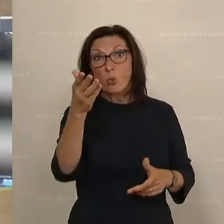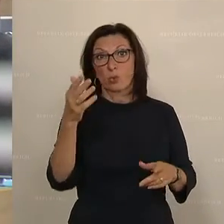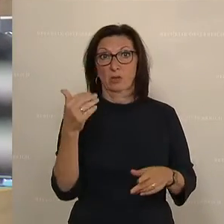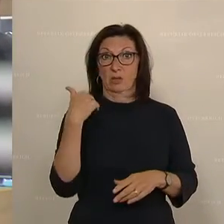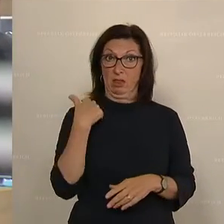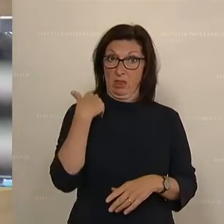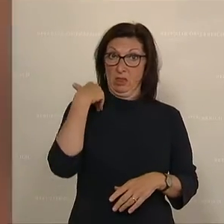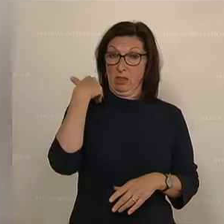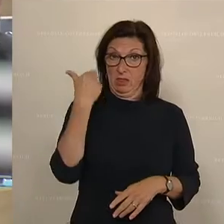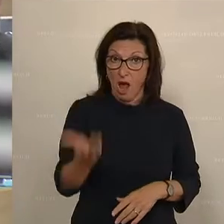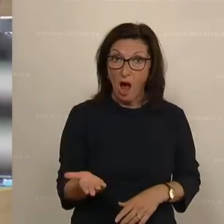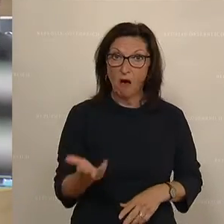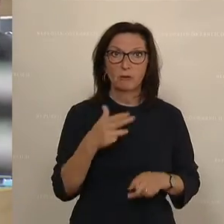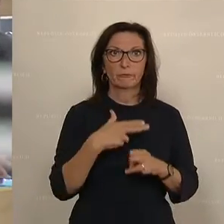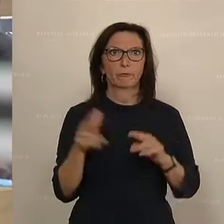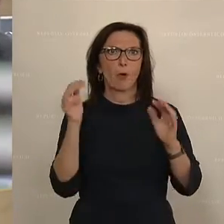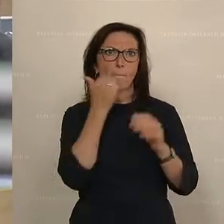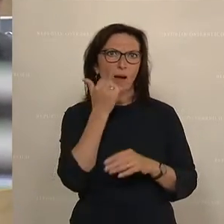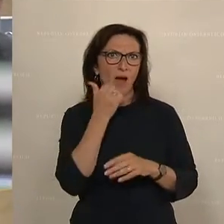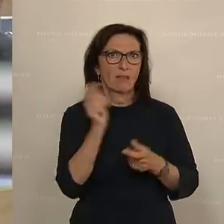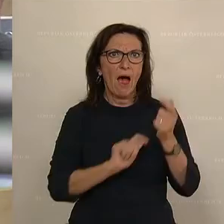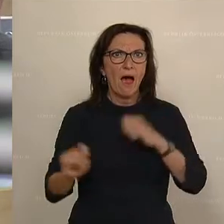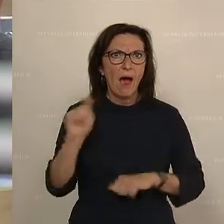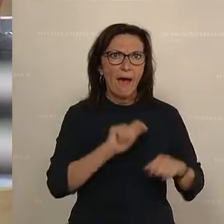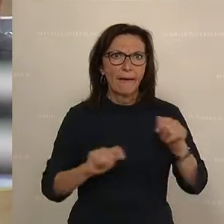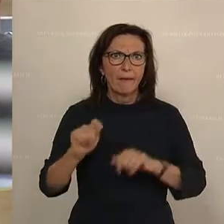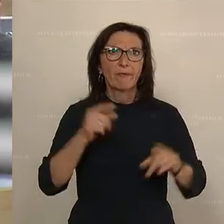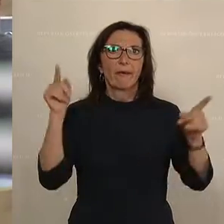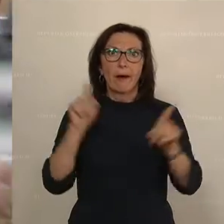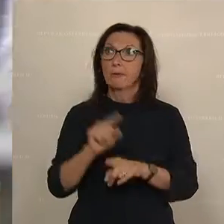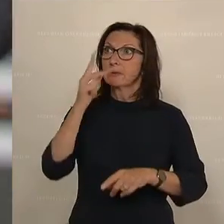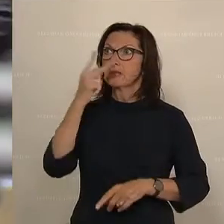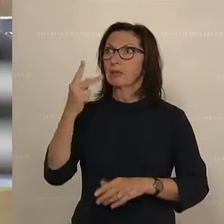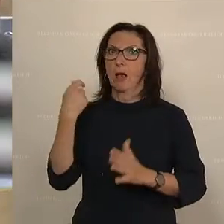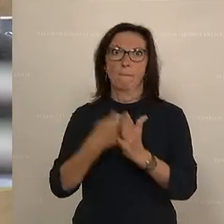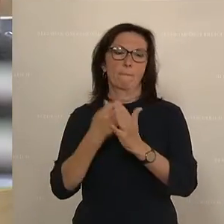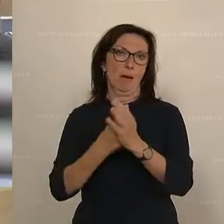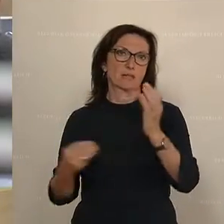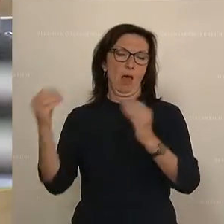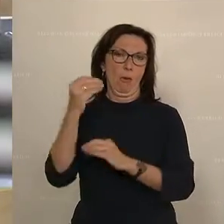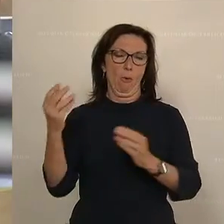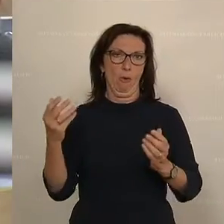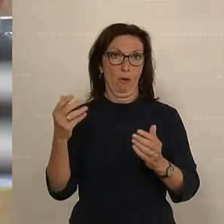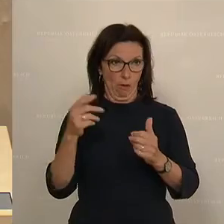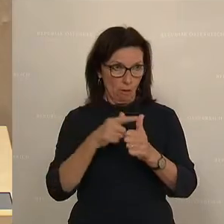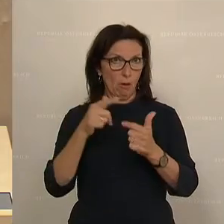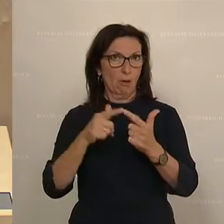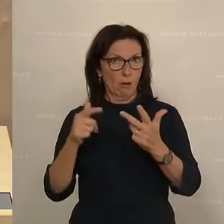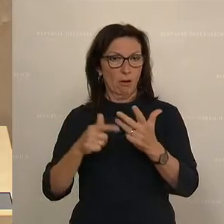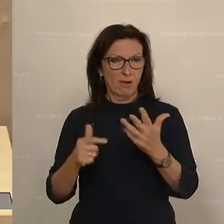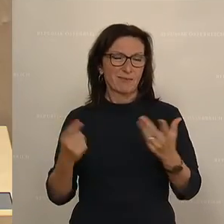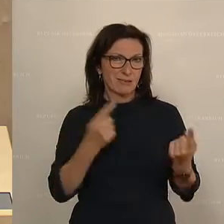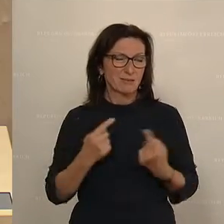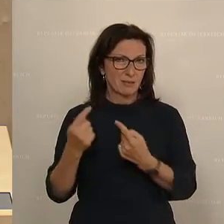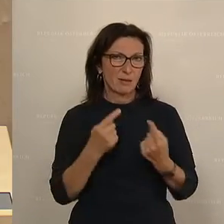fahren und den Haushaltseinkauf machen. Auch da sind bereits die Preise gestiegen. Das ist eine Situation, in der wir uns befinden,